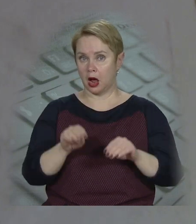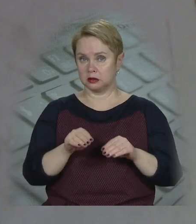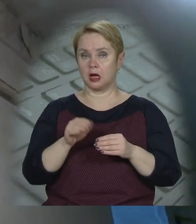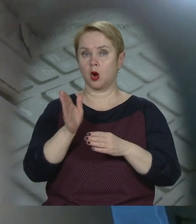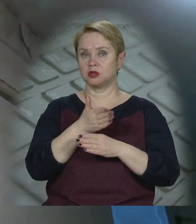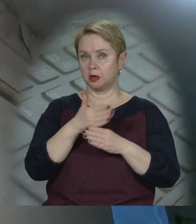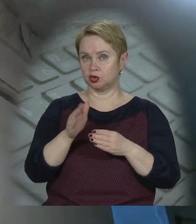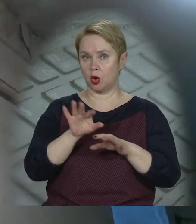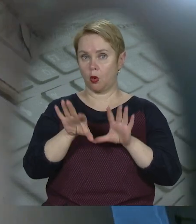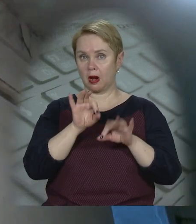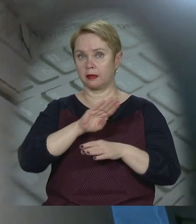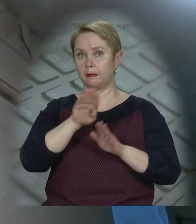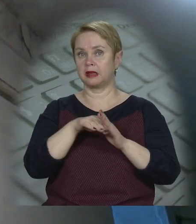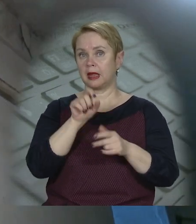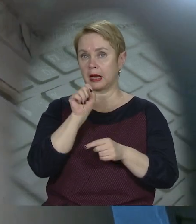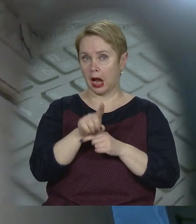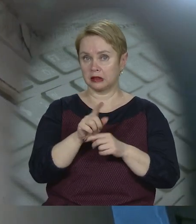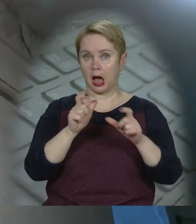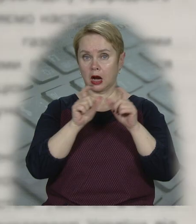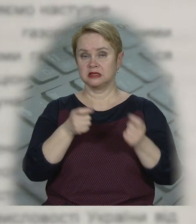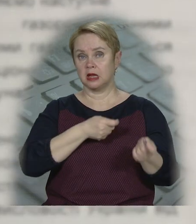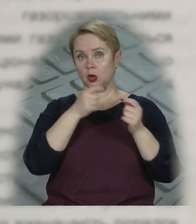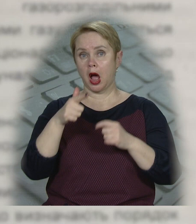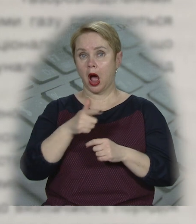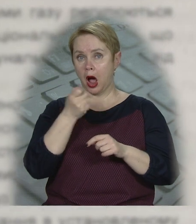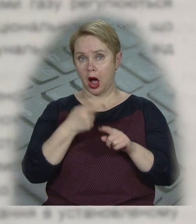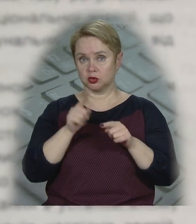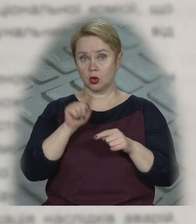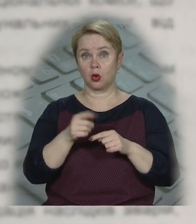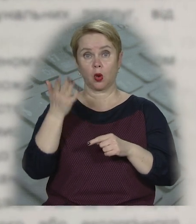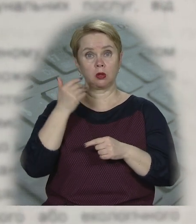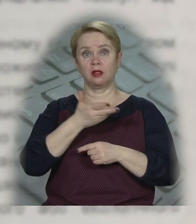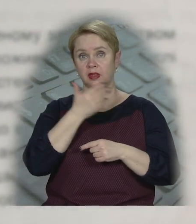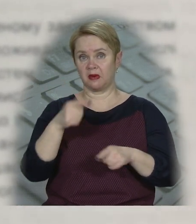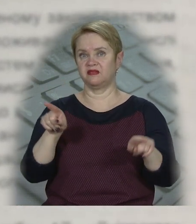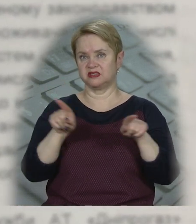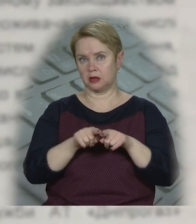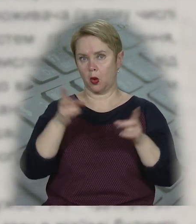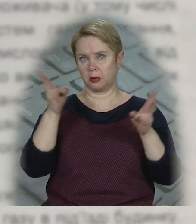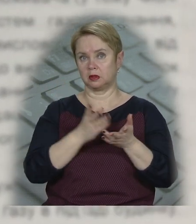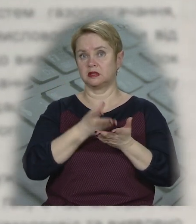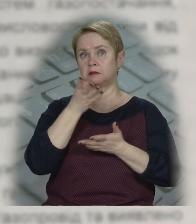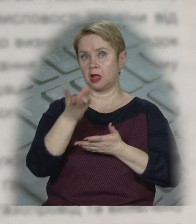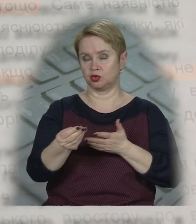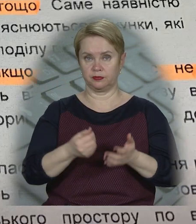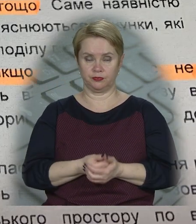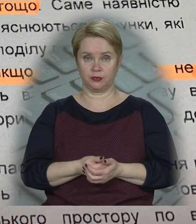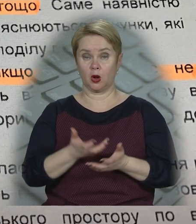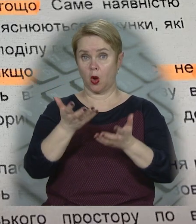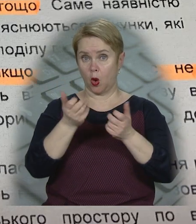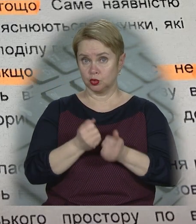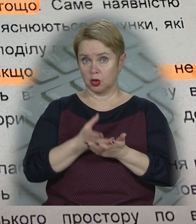акт розмежування та обрати підрядника. А рахунки за доставлення газу, навіть коли його нема, все одно потрібно сплачувати.